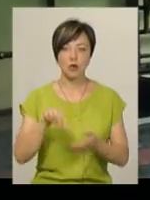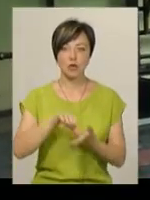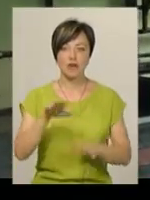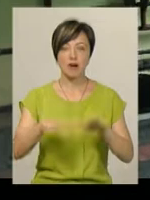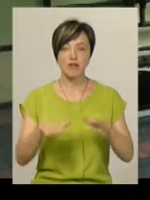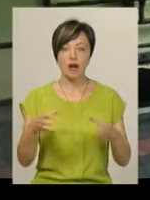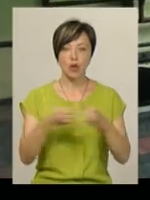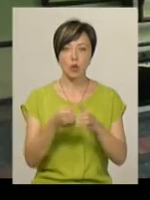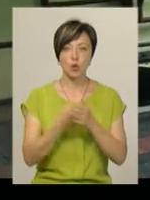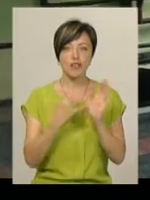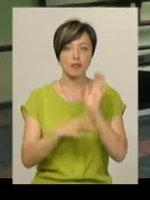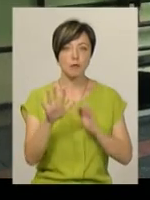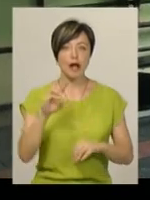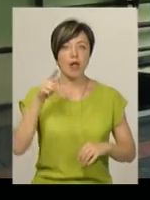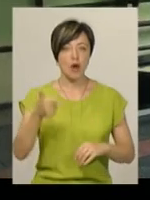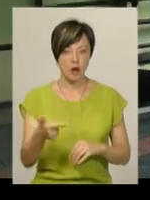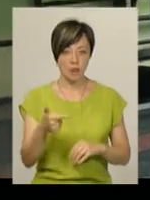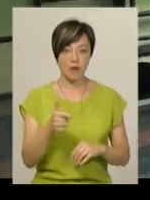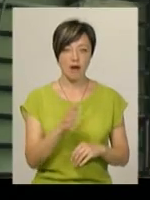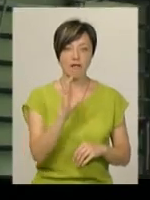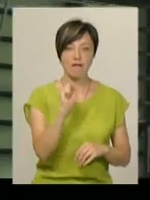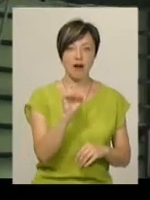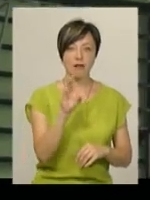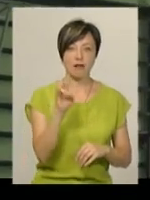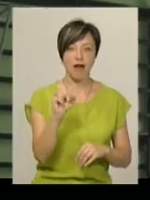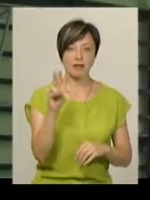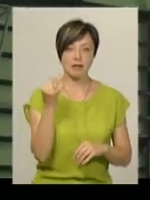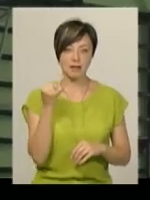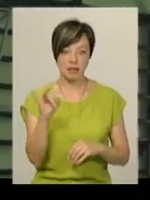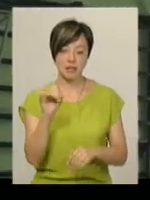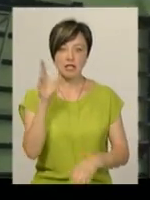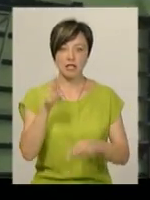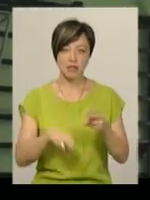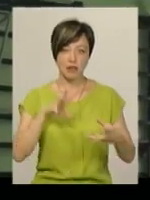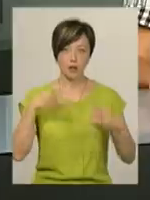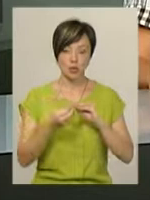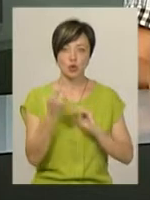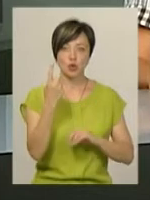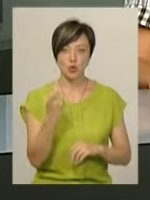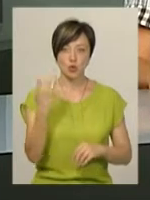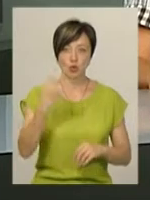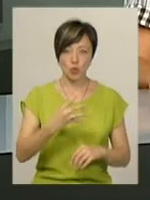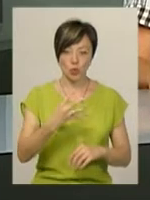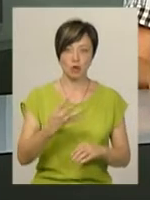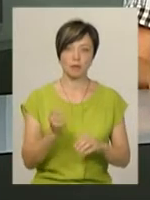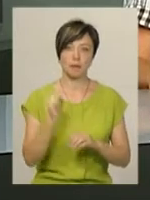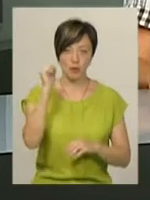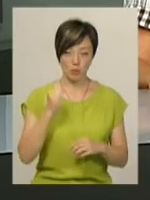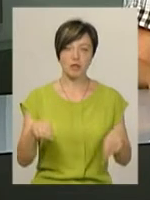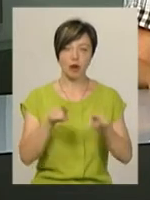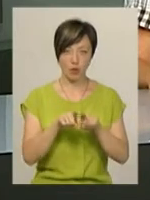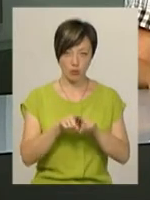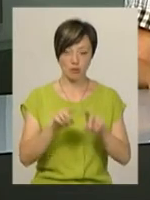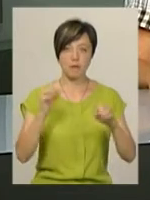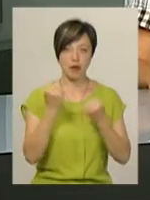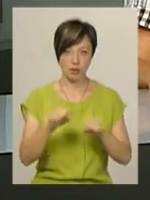категорії до 95 кілограмів Віталій Варнацький. Справу ривок він закінчив із результатом 140 підйомів і також став